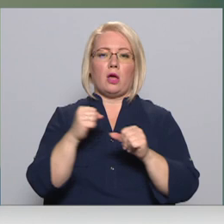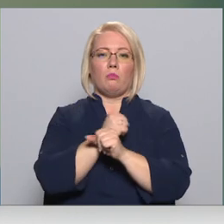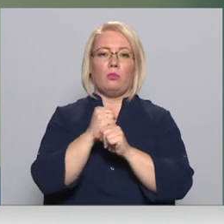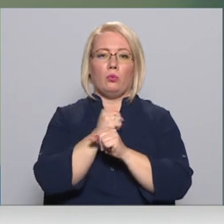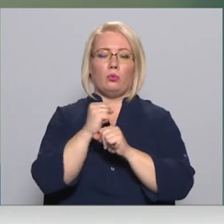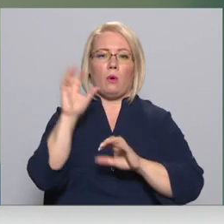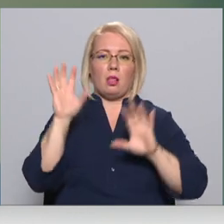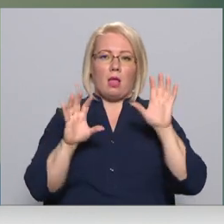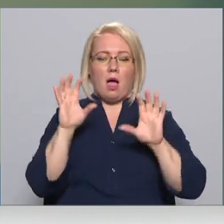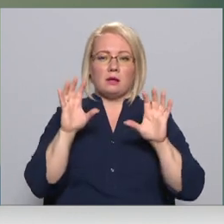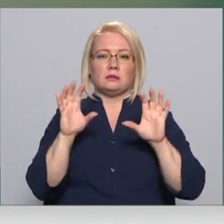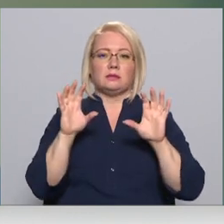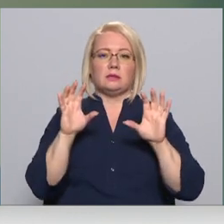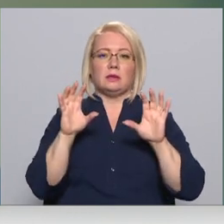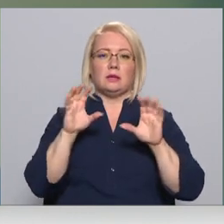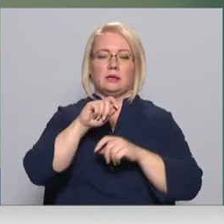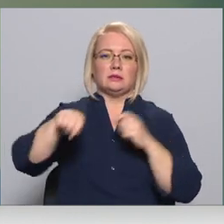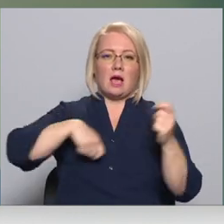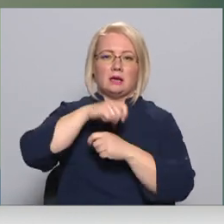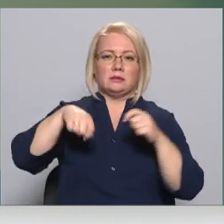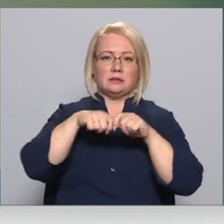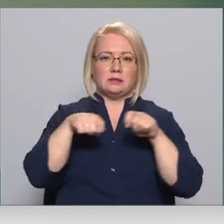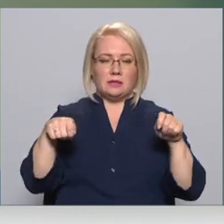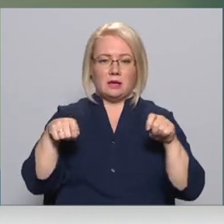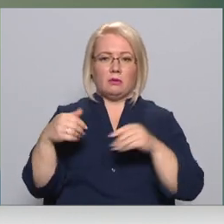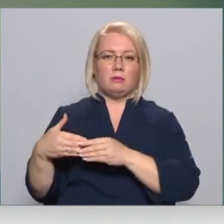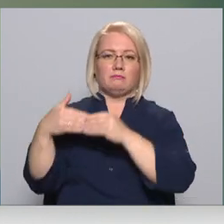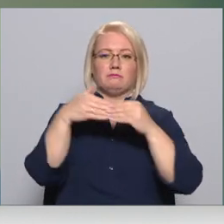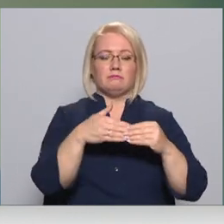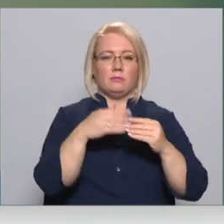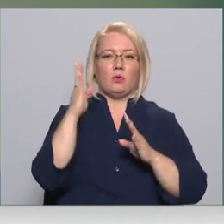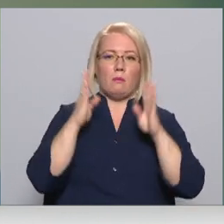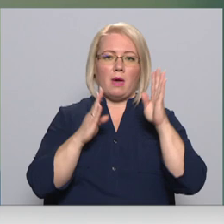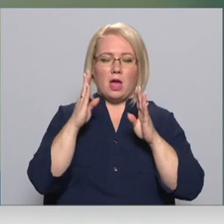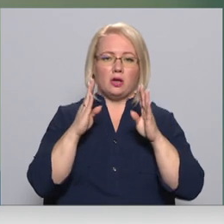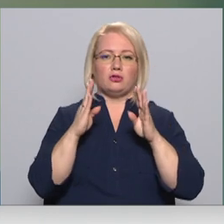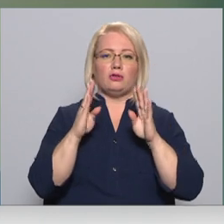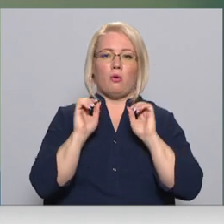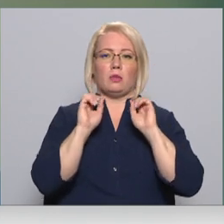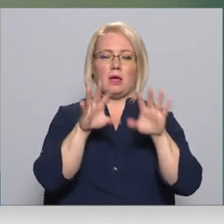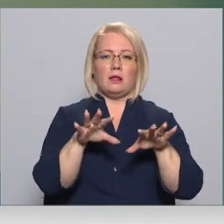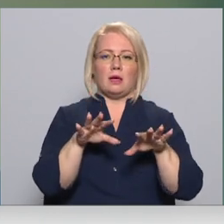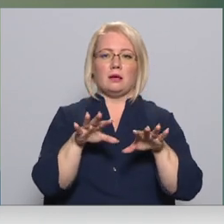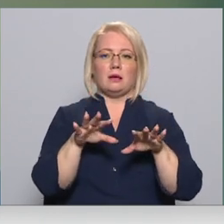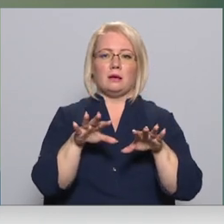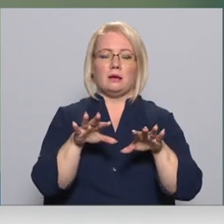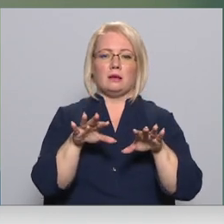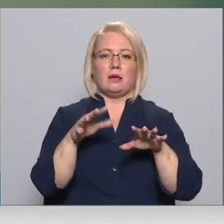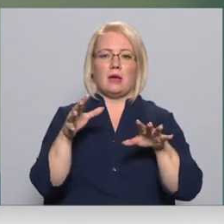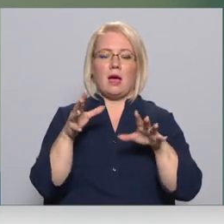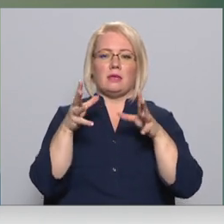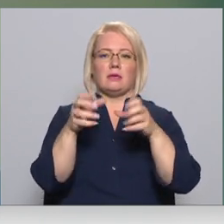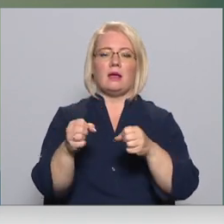sasiet un iznest no mežārā un ielikt tiekšā ķeramkaste,